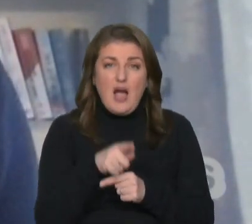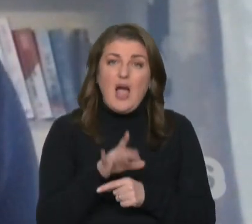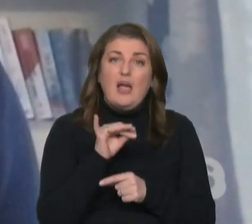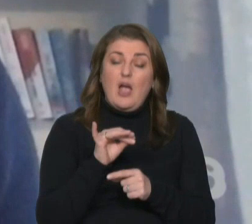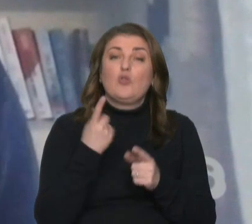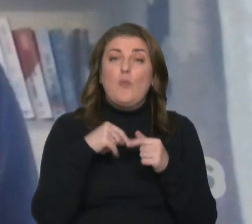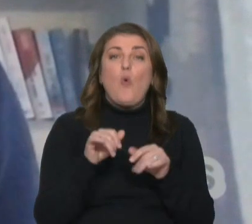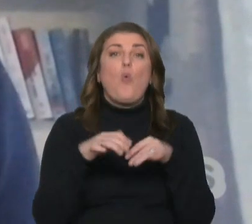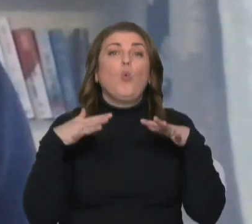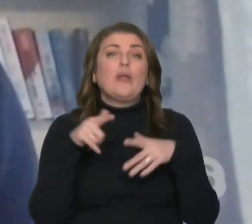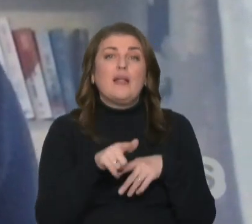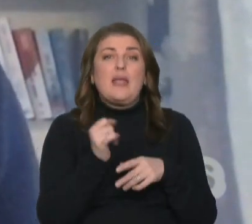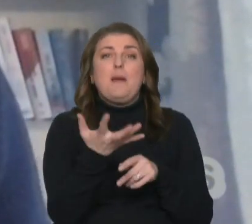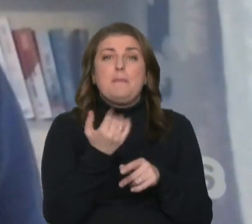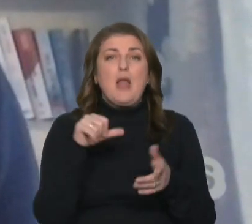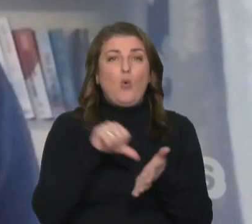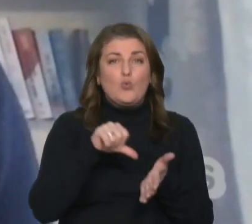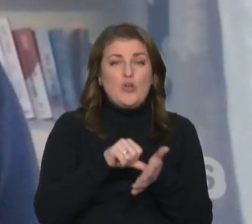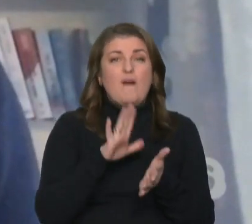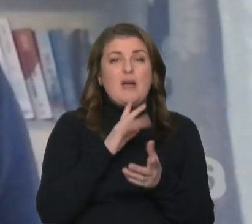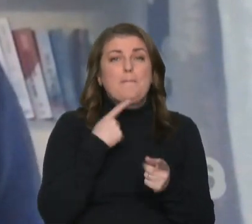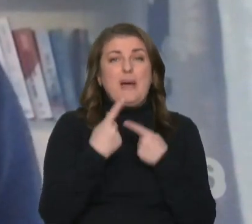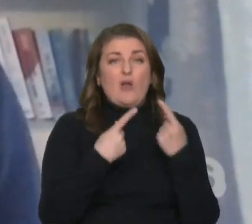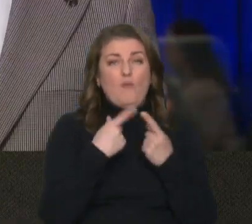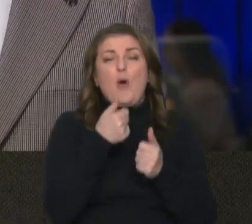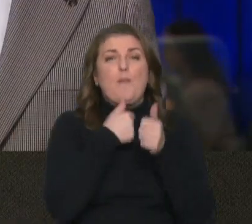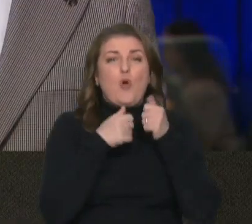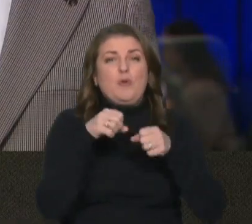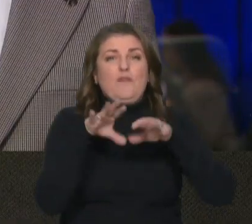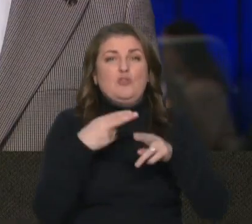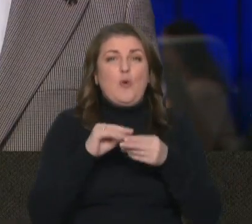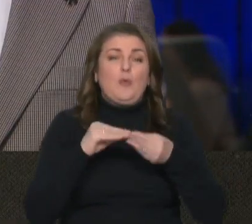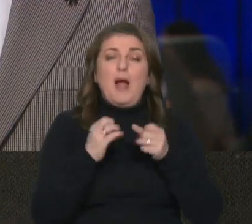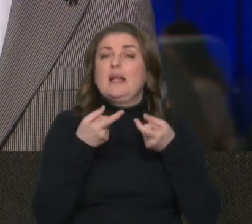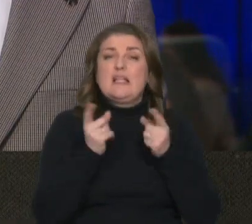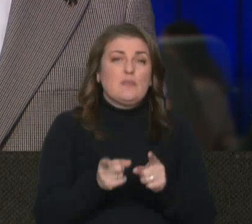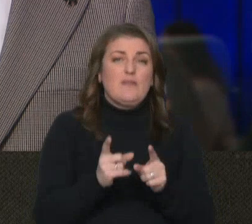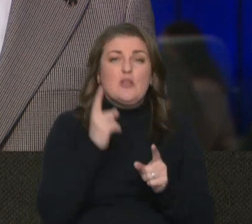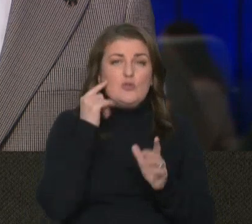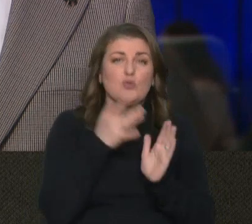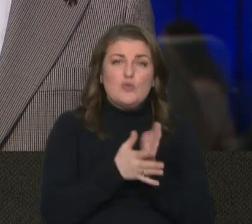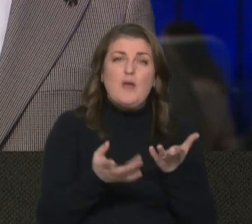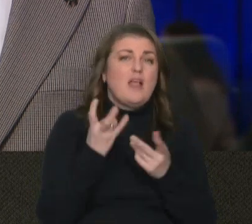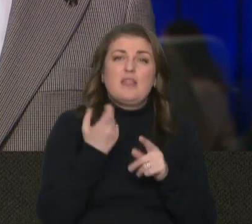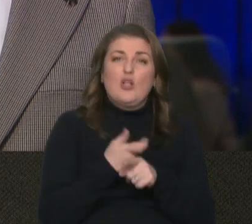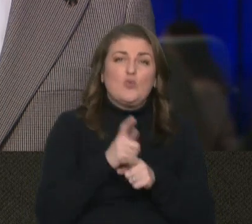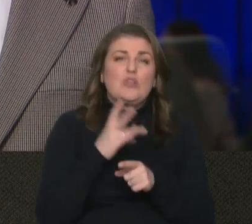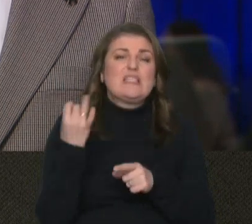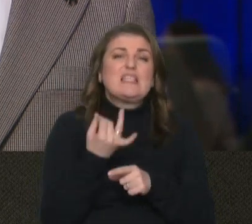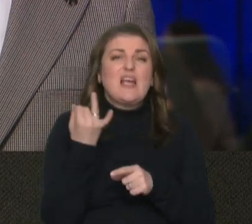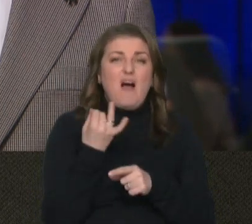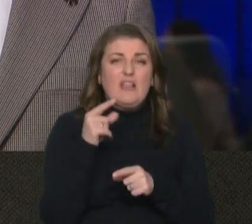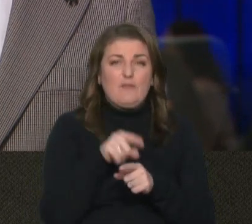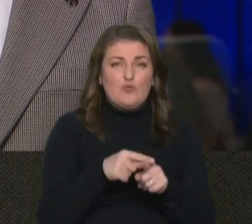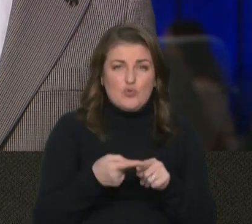хоча і бере участь в переговорах і пробує вирішити цю проблему, але насправді, зрозуміло, не дуже зацікавлений